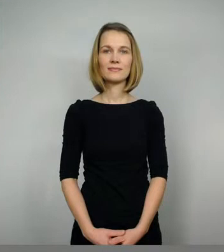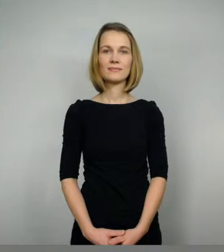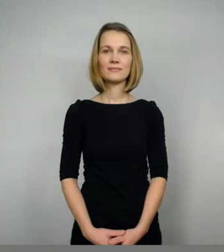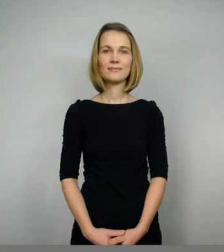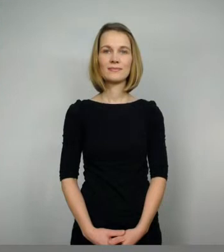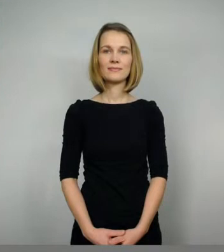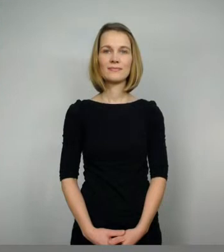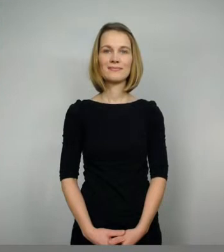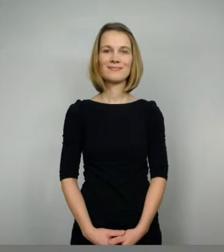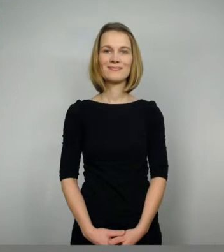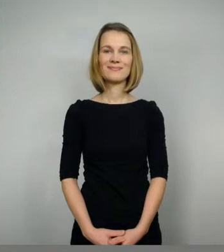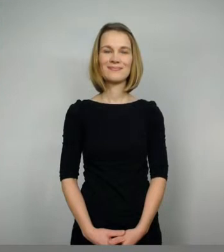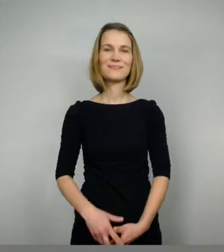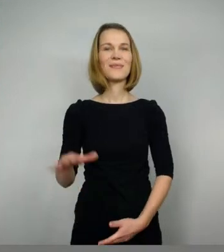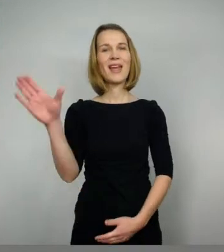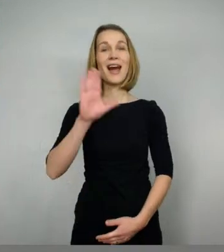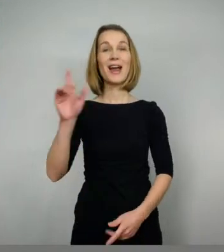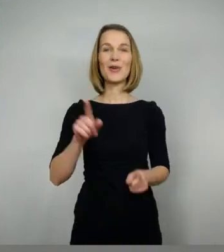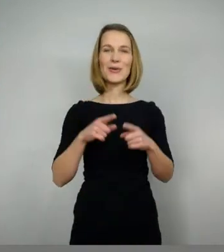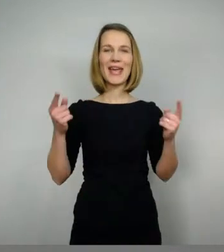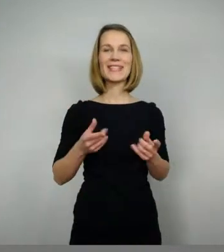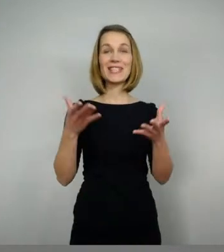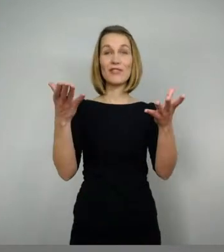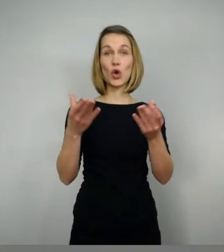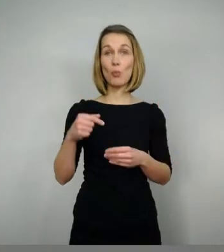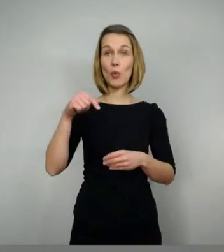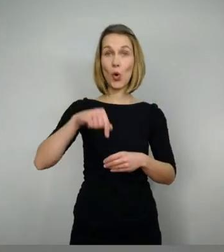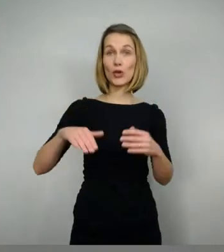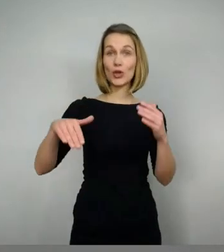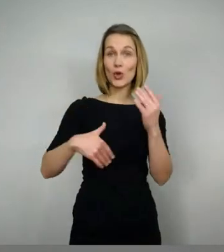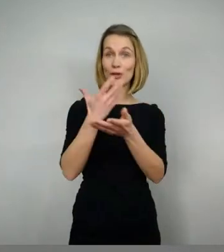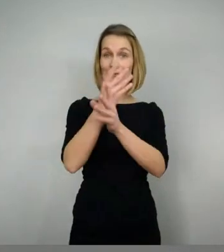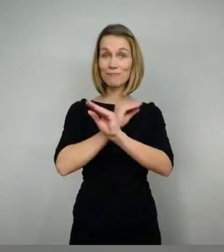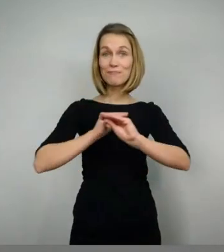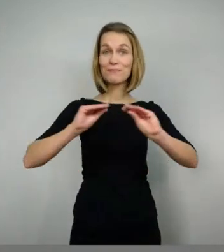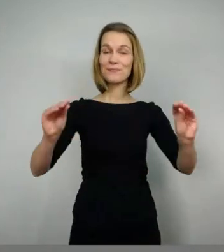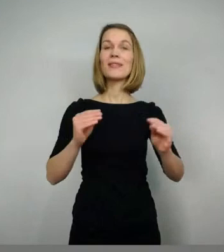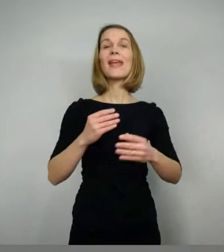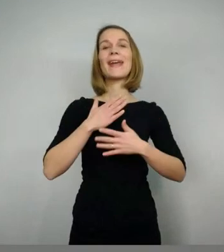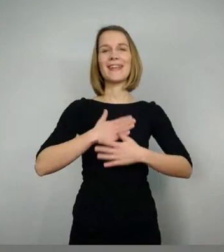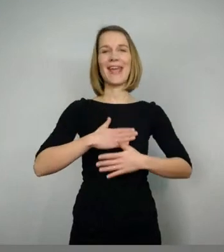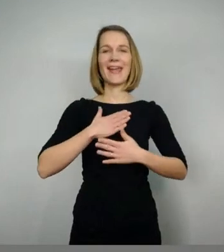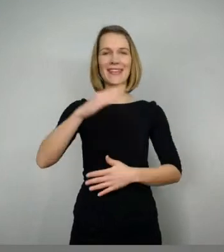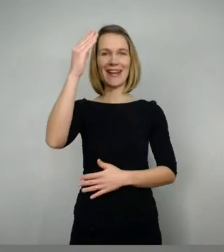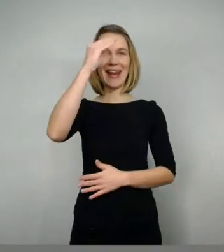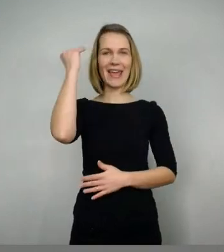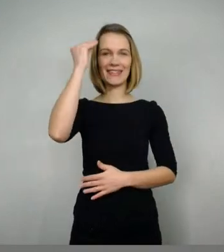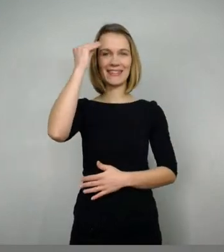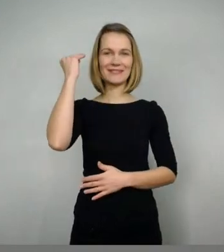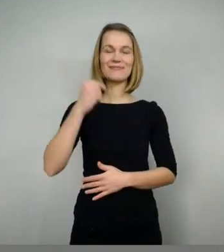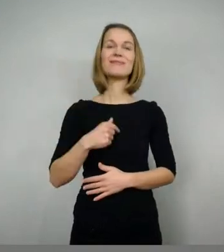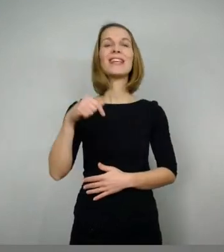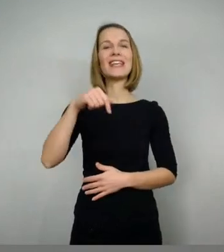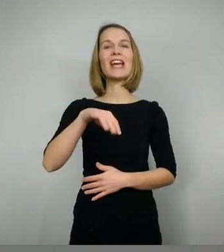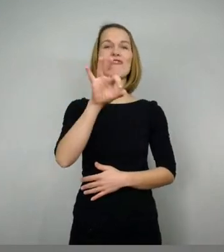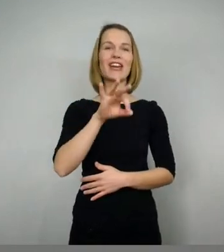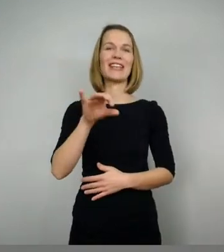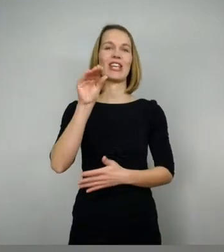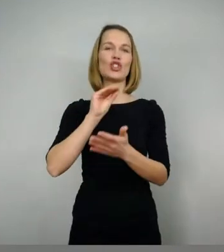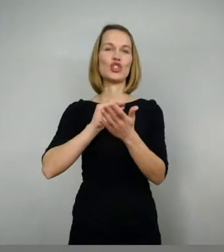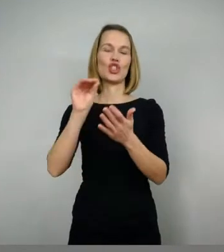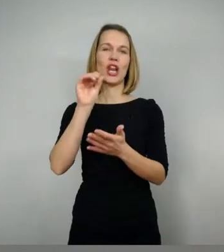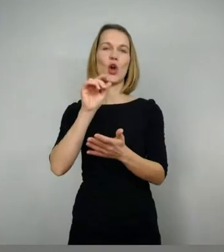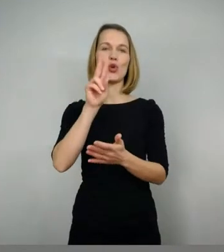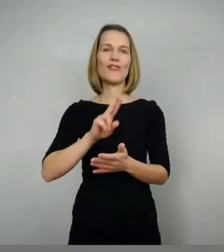Hallo und herzlich willkommen zu einer neuen Ausgabe von Gerne Lernen, heute wieder von der Friedrich-Schiller-Universität Jena. Mein Name ist Tamara